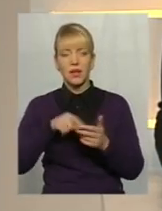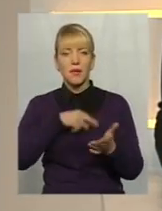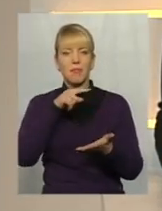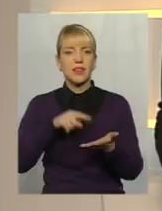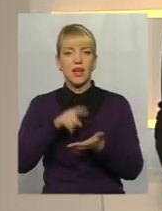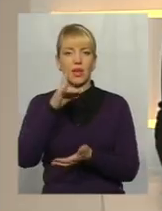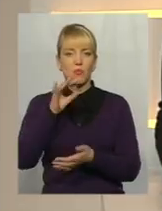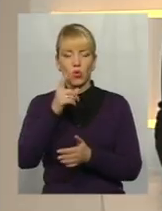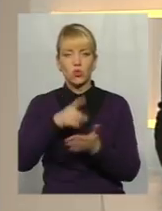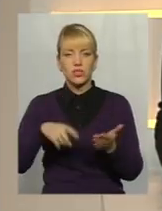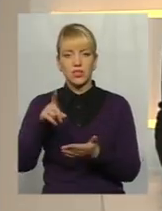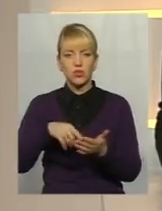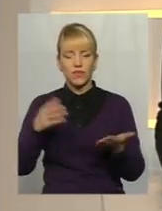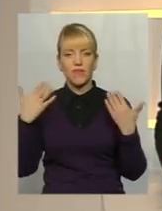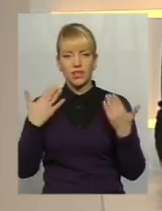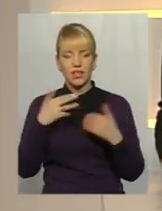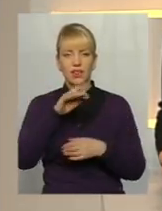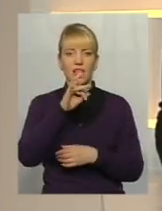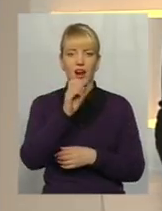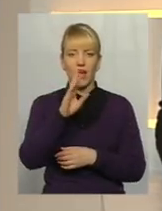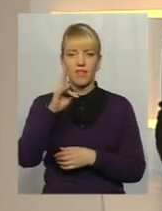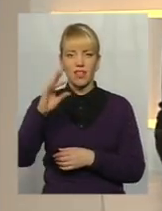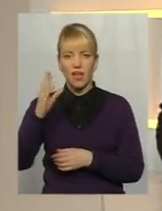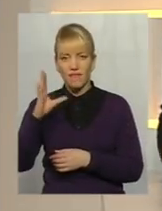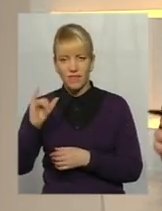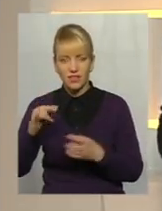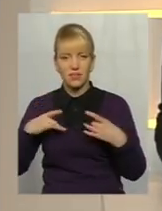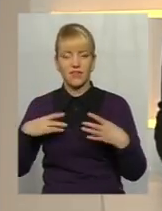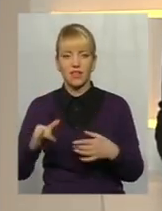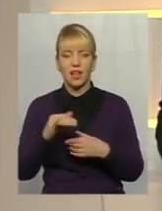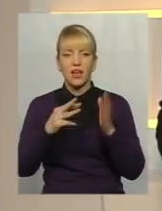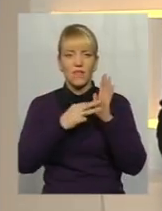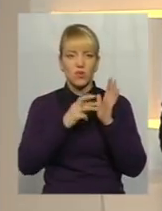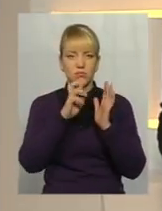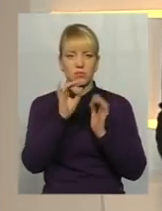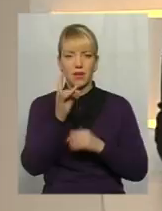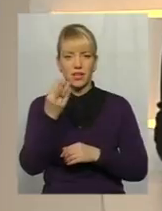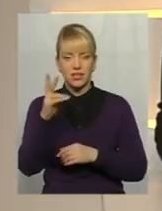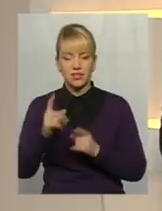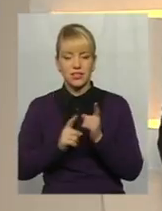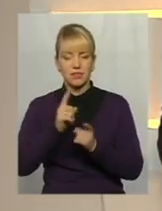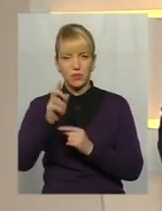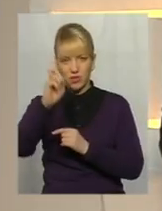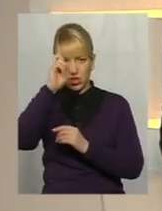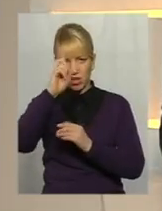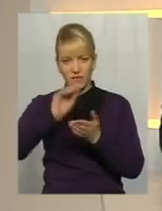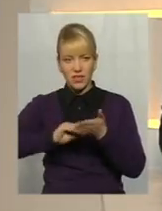вихідних на травневі, свята та 8 березня. А зміни у державний календар вніс,